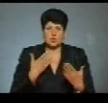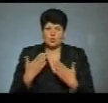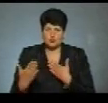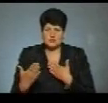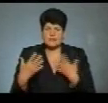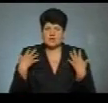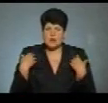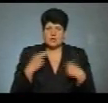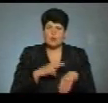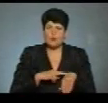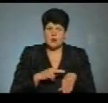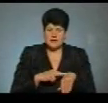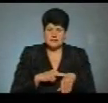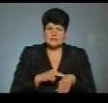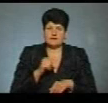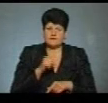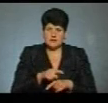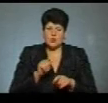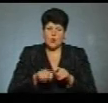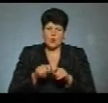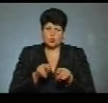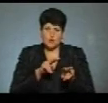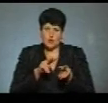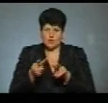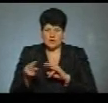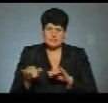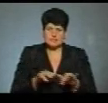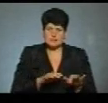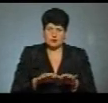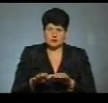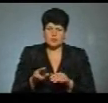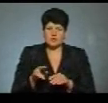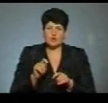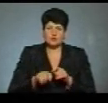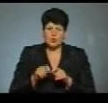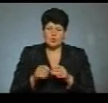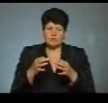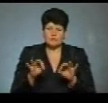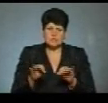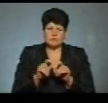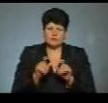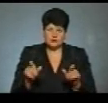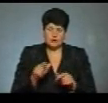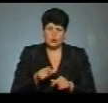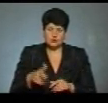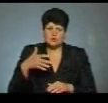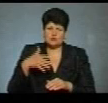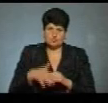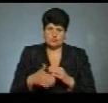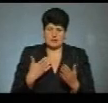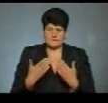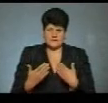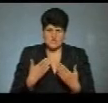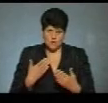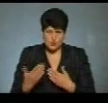начальником поліції, він контролює заходи по контролю пропускних пунктах, він говорить, що дійсно люди з розумінням відносяться,